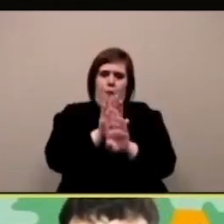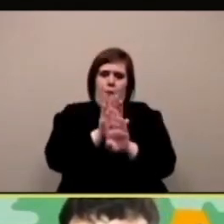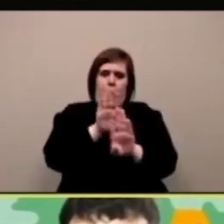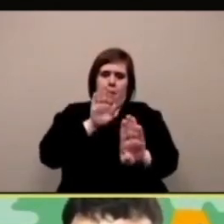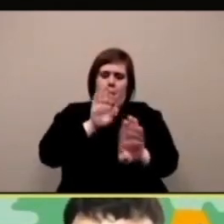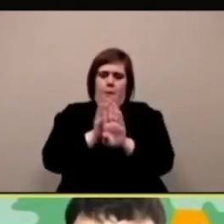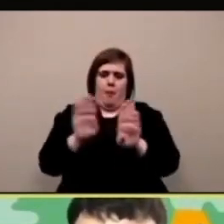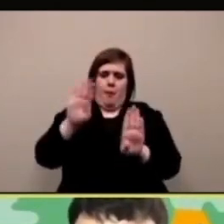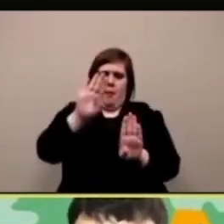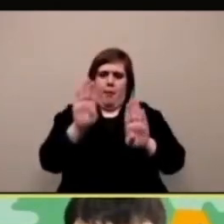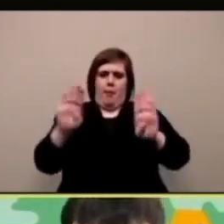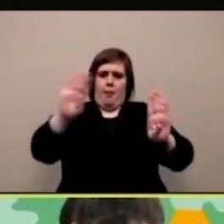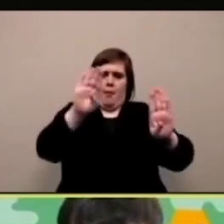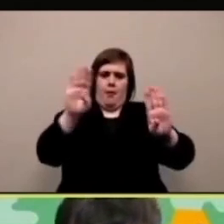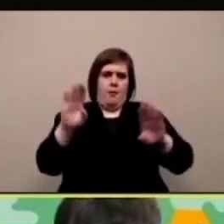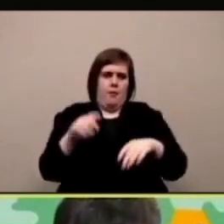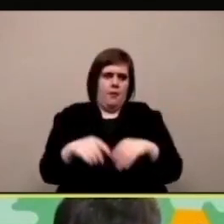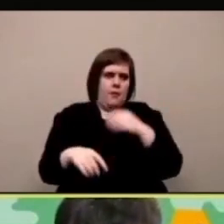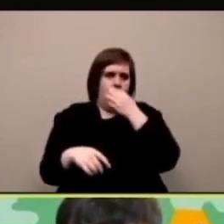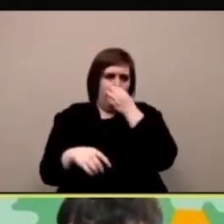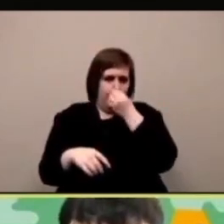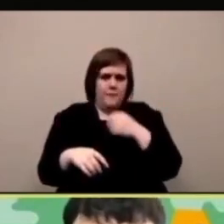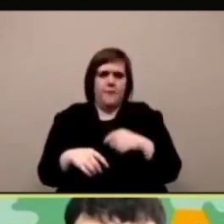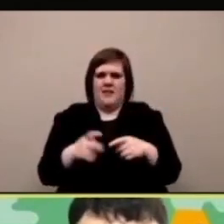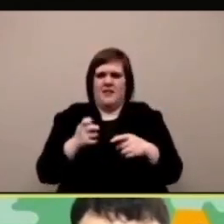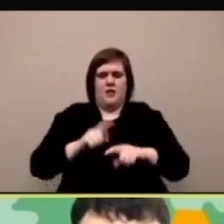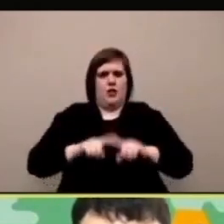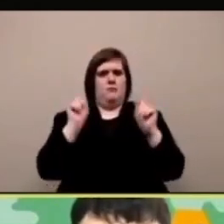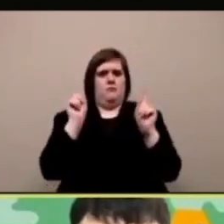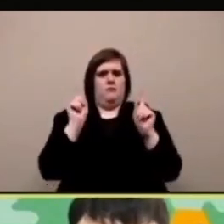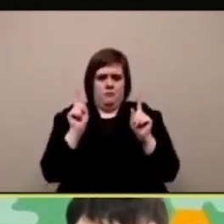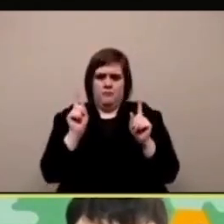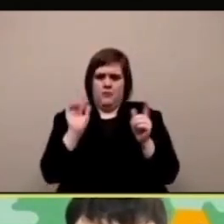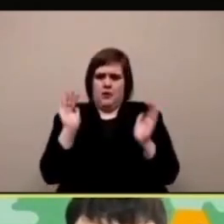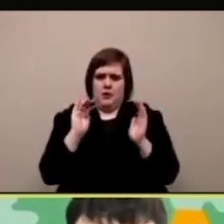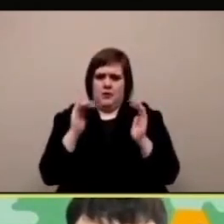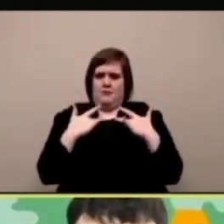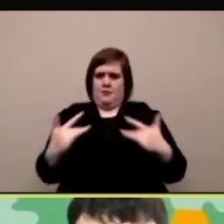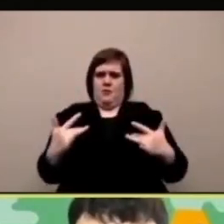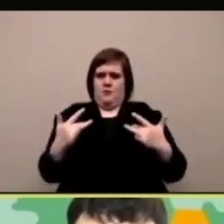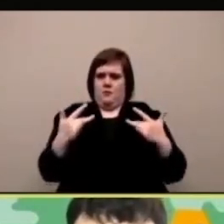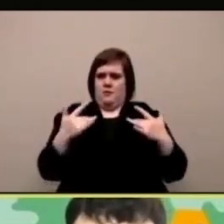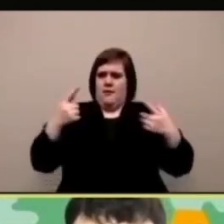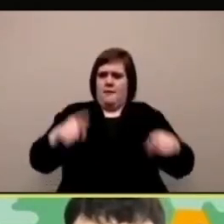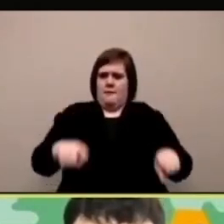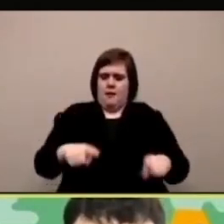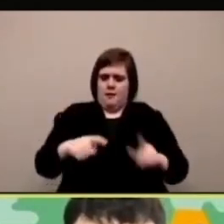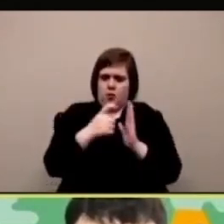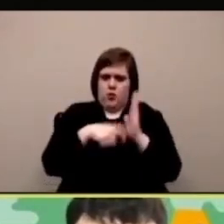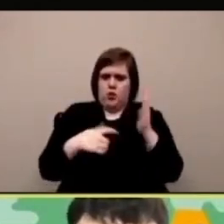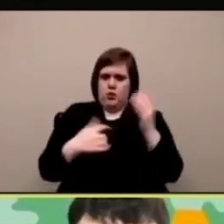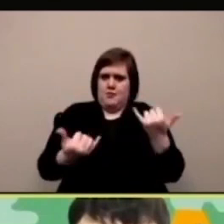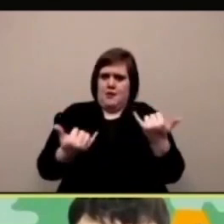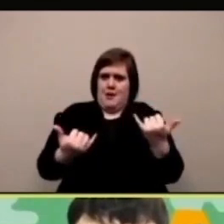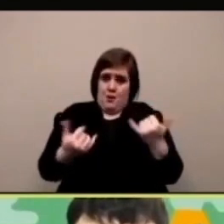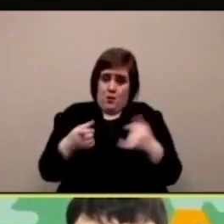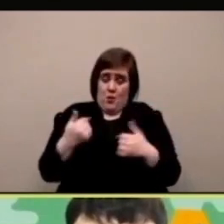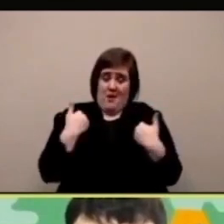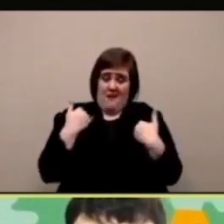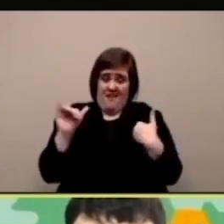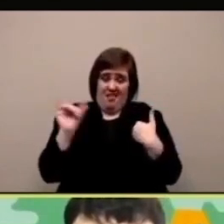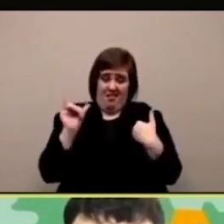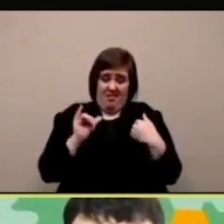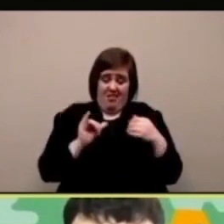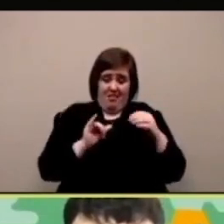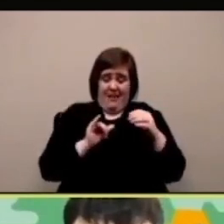caso sopra la mela e se fai clic si accumulano tutte e questo è